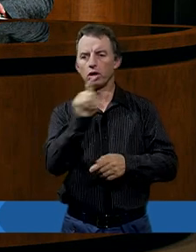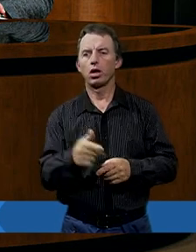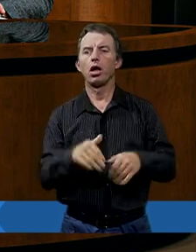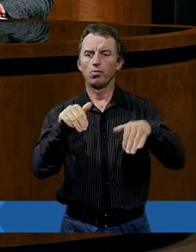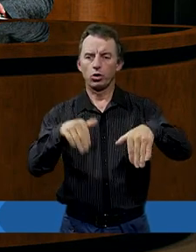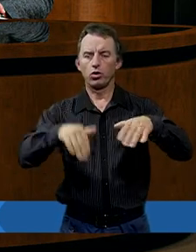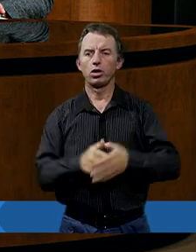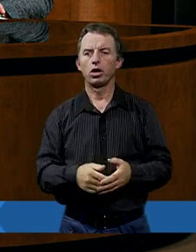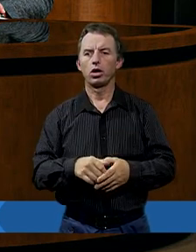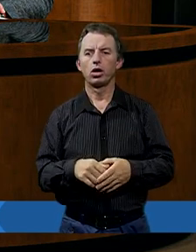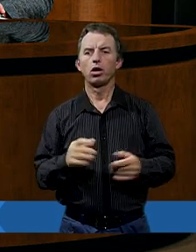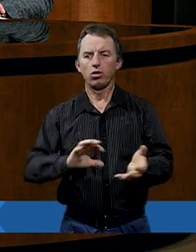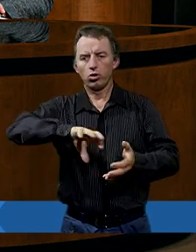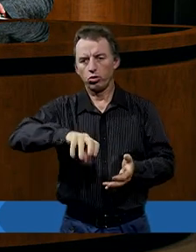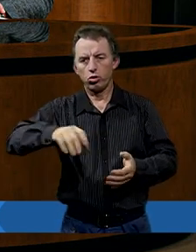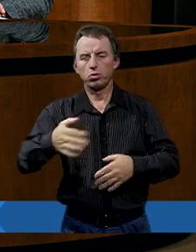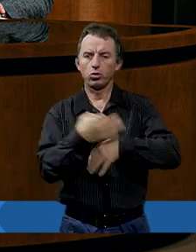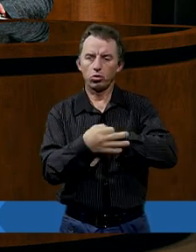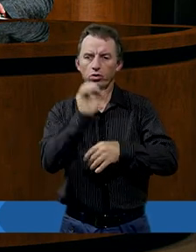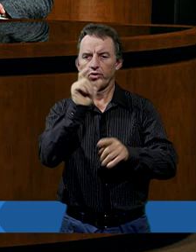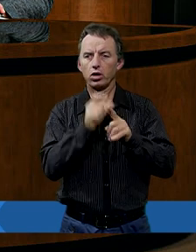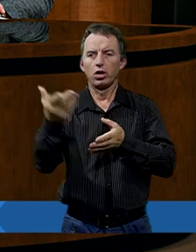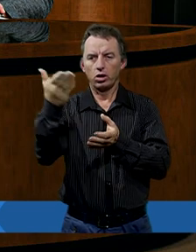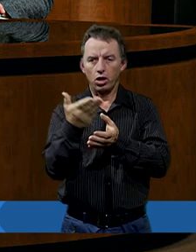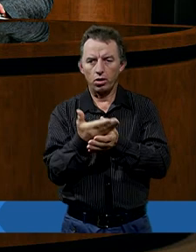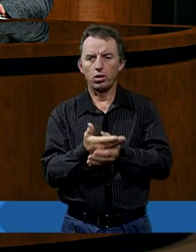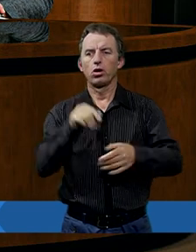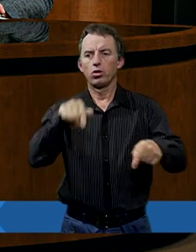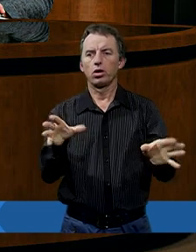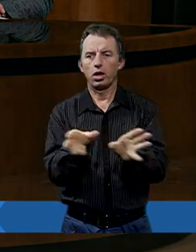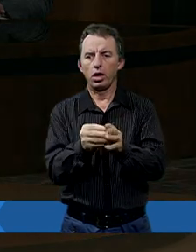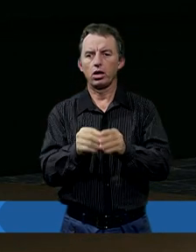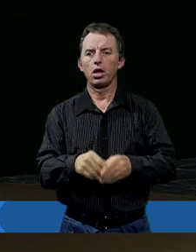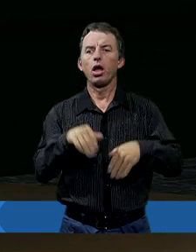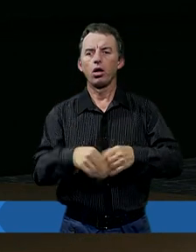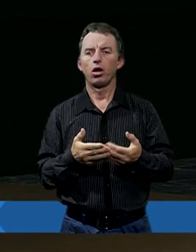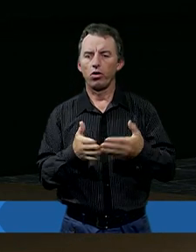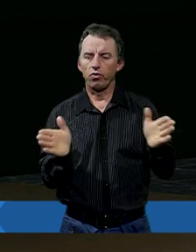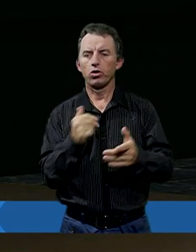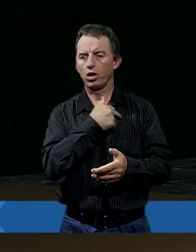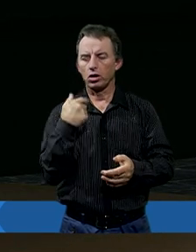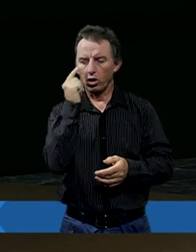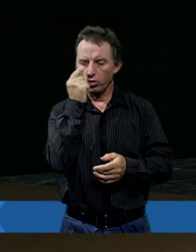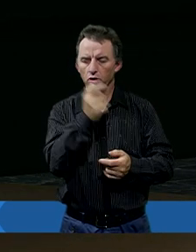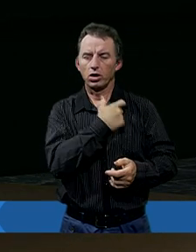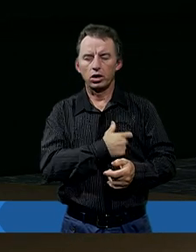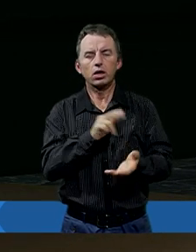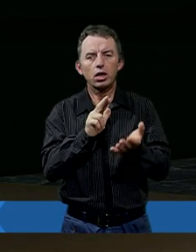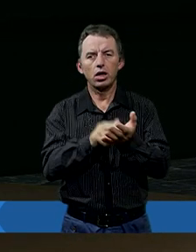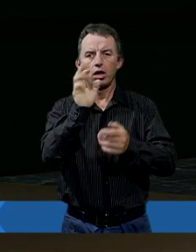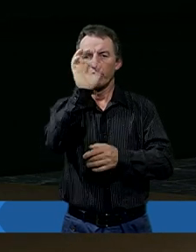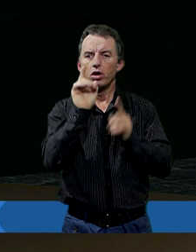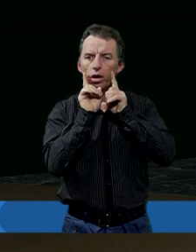możliwość, że możemy w grupie studiować Twoje słowo. I zapraszamy Ciebie teraz tutaj, abyś otworzył nasze oczy i serca na